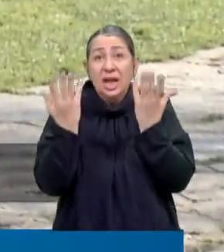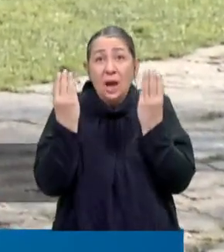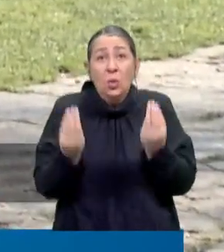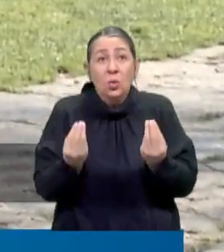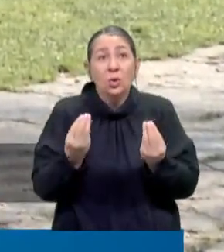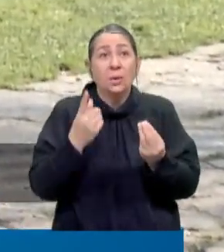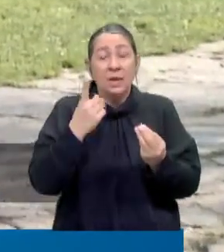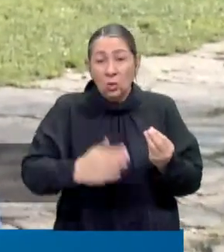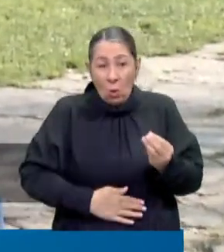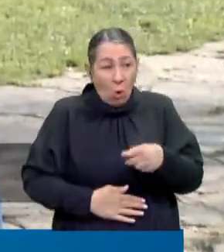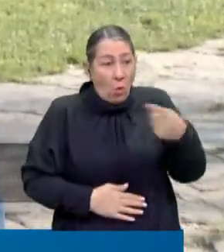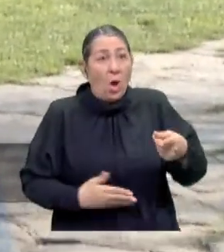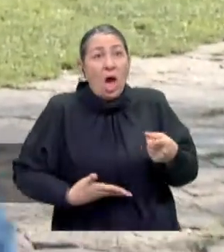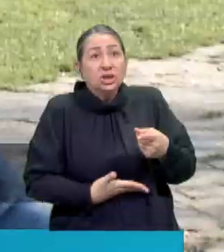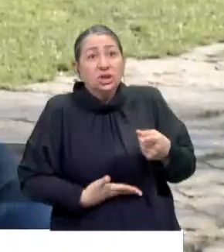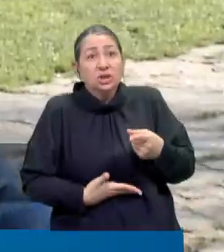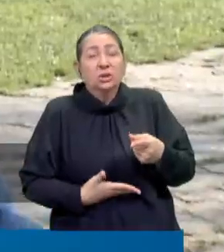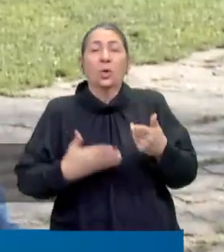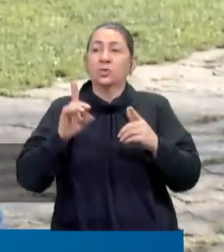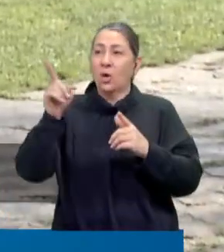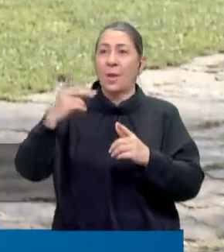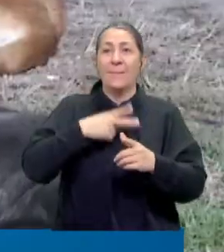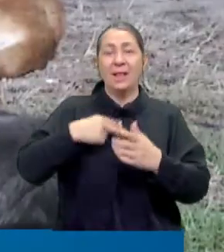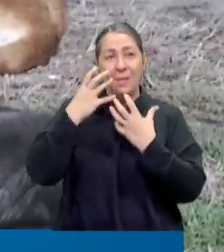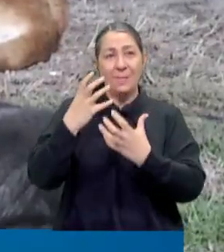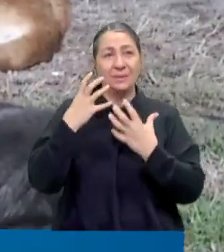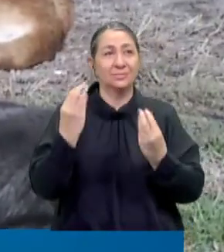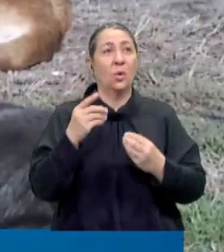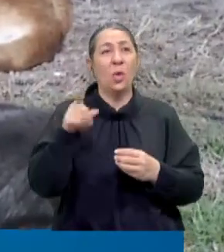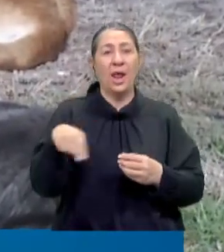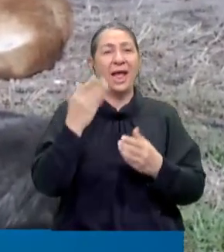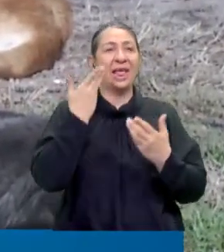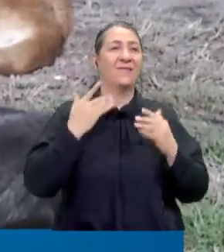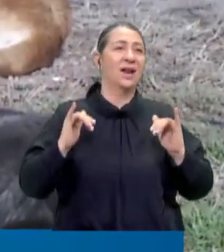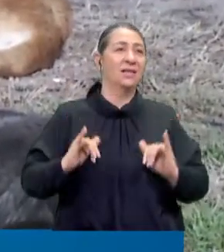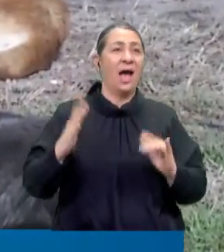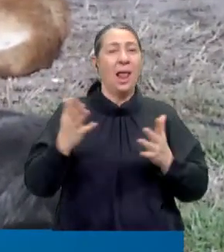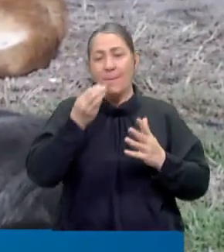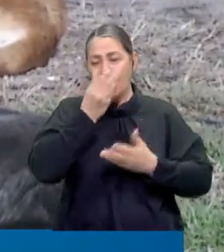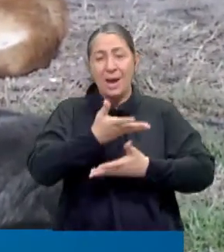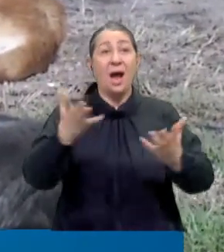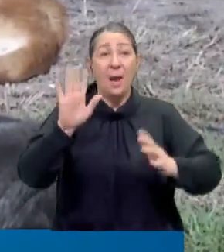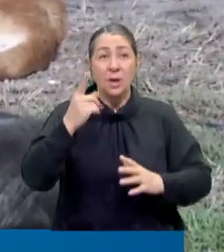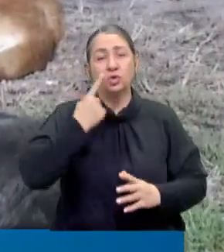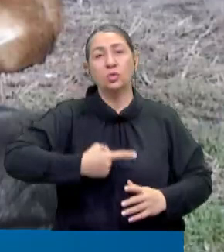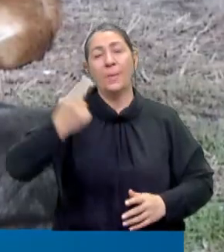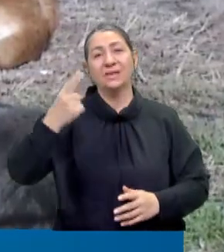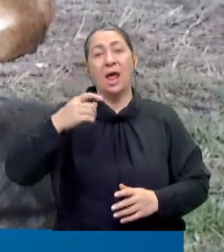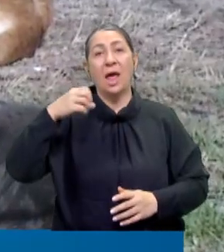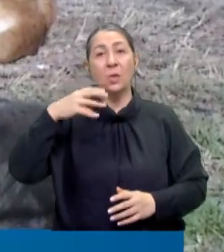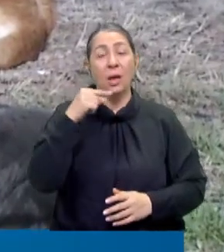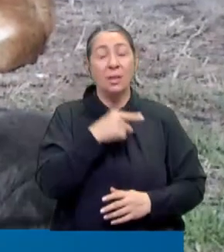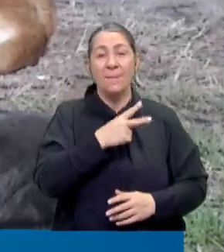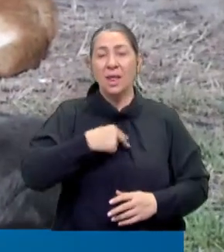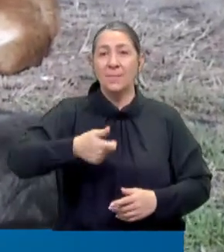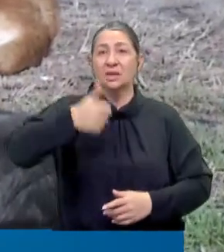olur. Biri toksa öbürü aç kalıyor. Hiç olmazsa orada belediye baksın. Onların şimdilik keyfi yerinde hala parktalar. Ama Cumhurbaşkanı Erdoğan'ın belediye